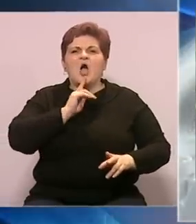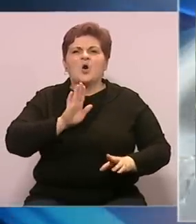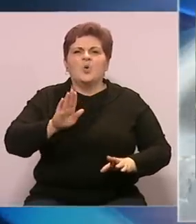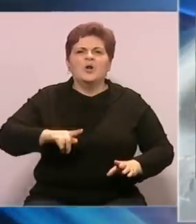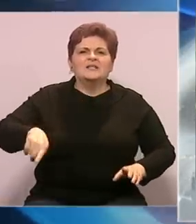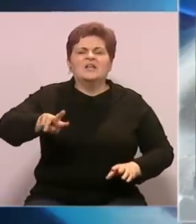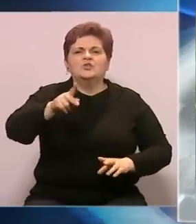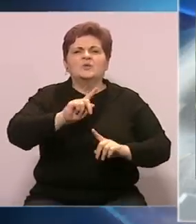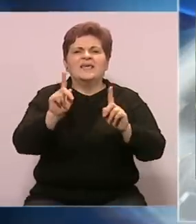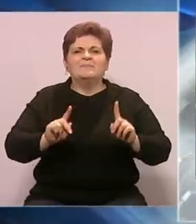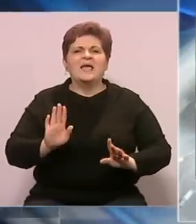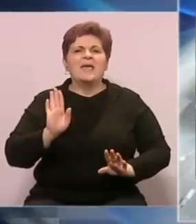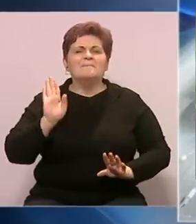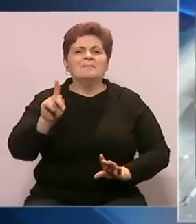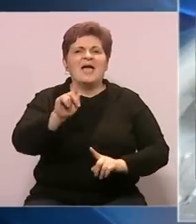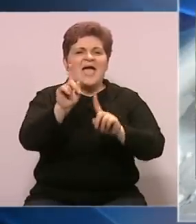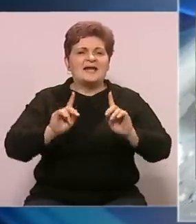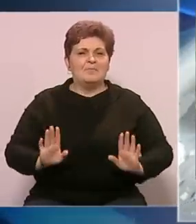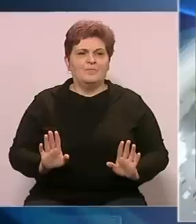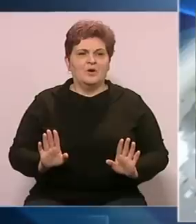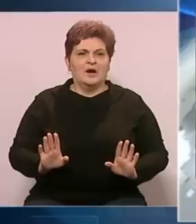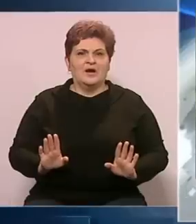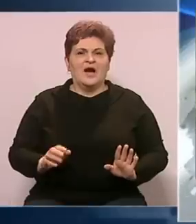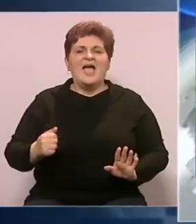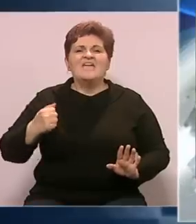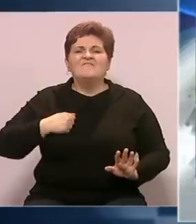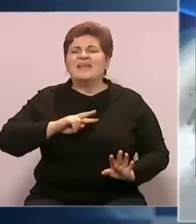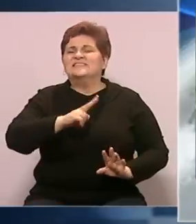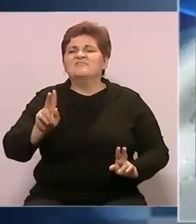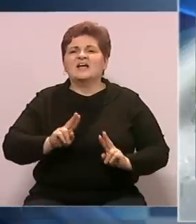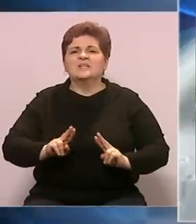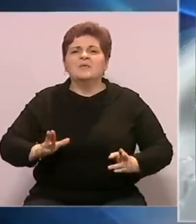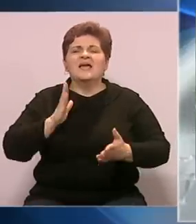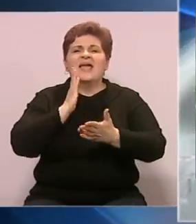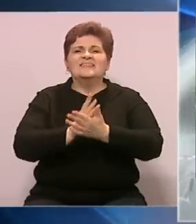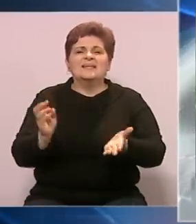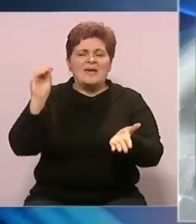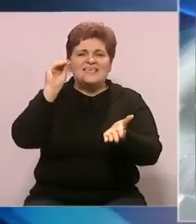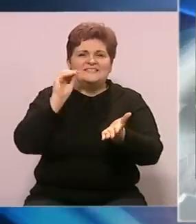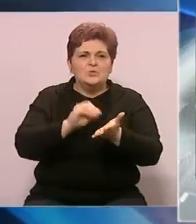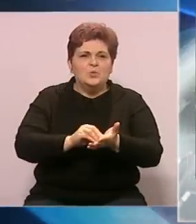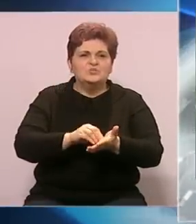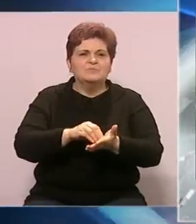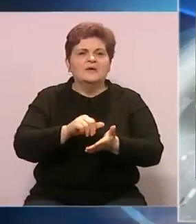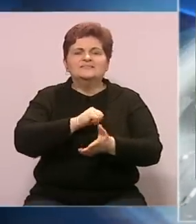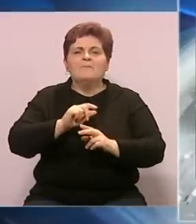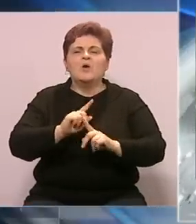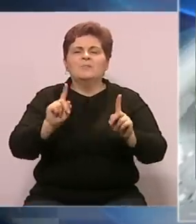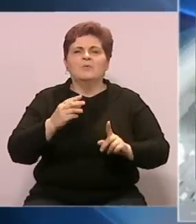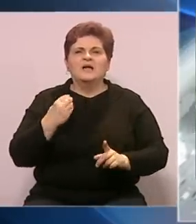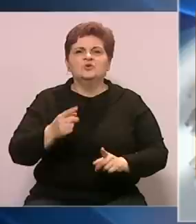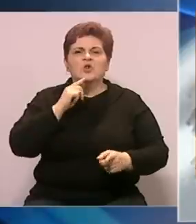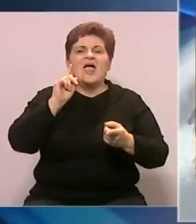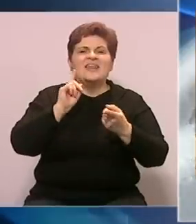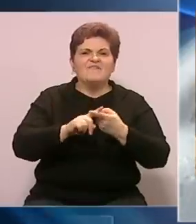teritorijima drugih republika pripada tim republikama. I vojna i svaka druga imovina treba da bude knježna i sljutljivna Republika Srpske, odnosno na